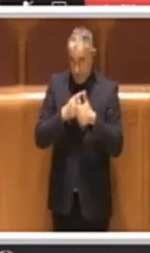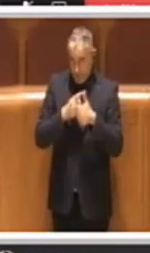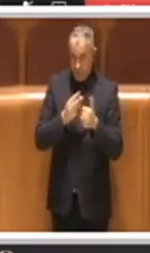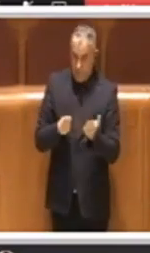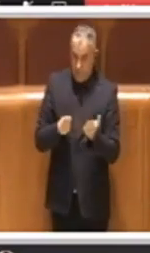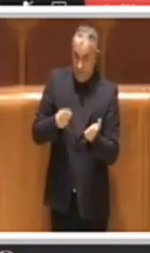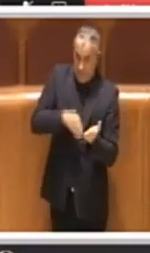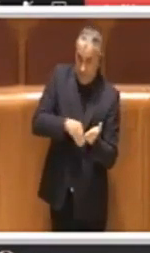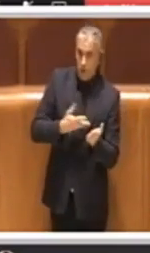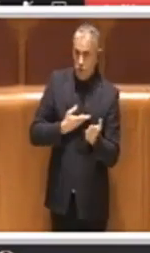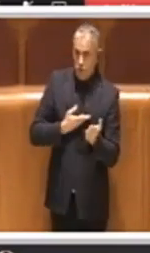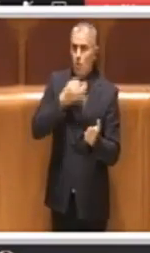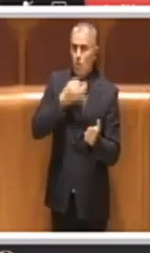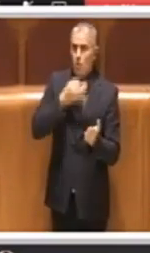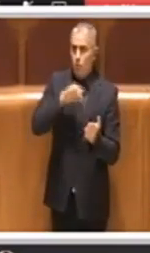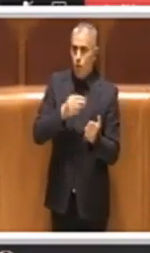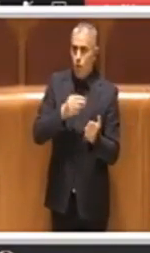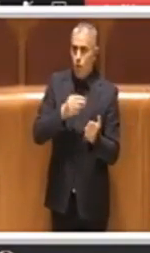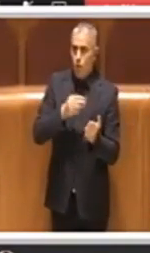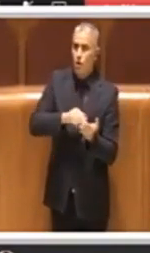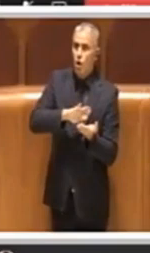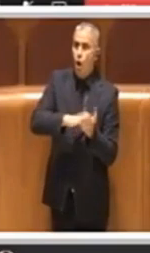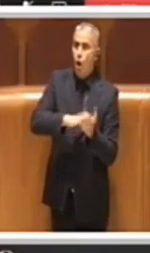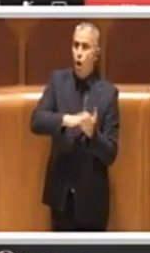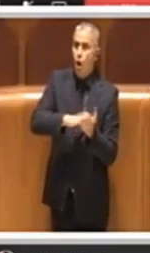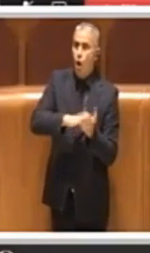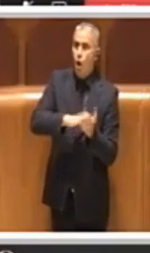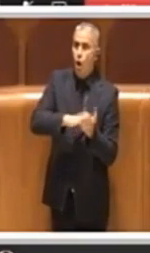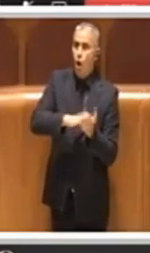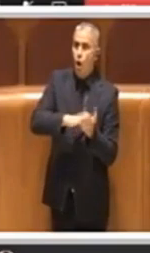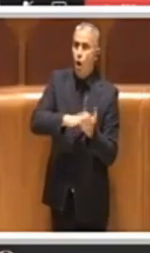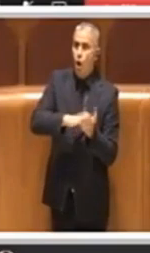possibilità di sottoscrivere convenzioni con le categorie di